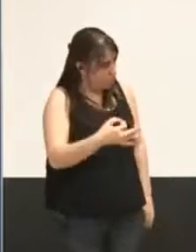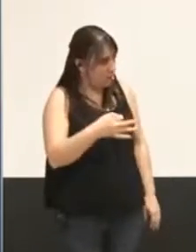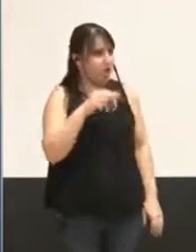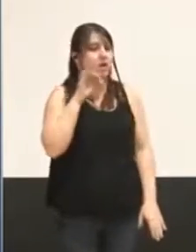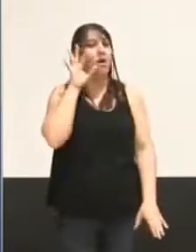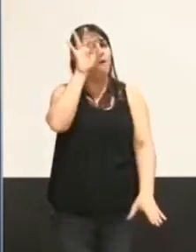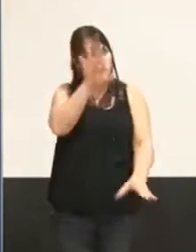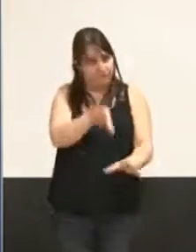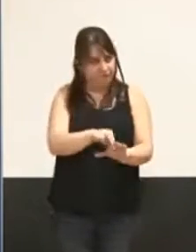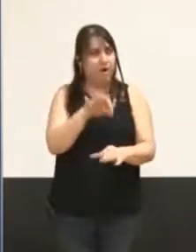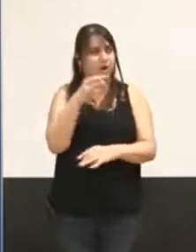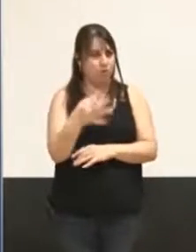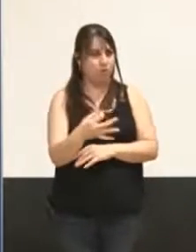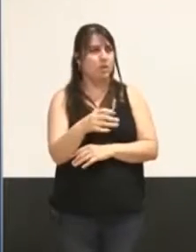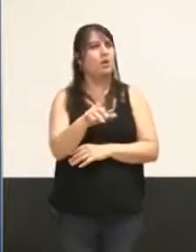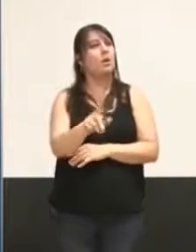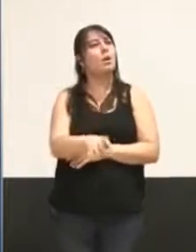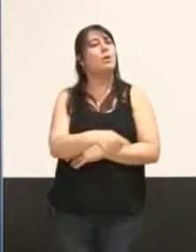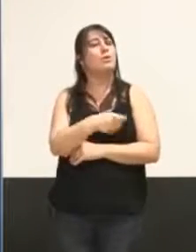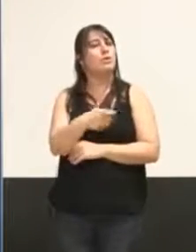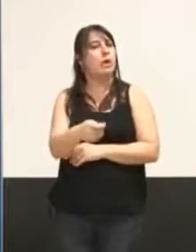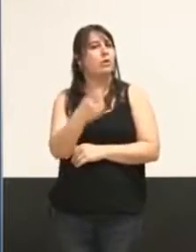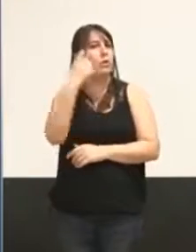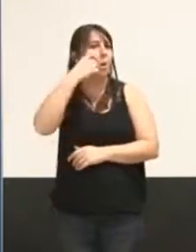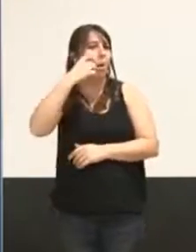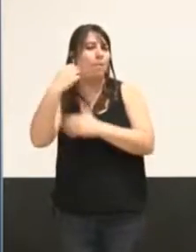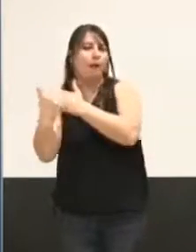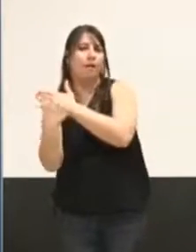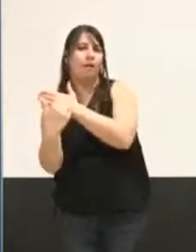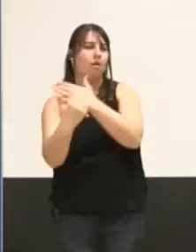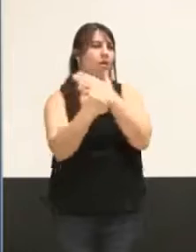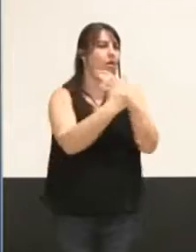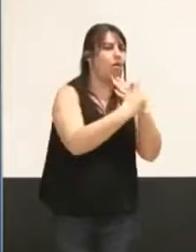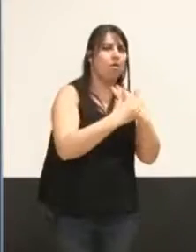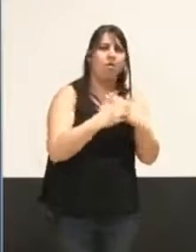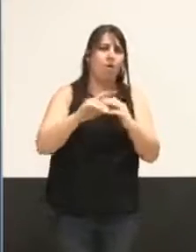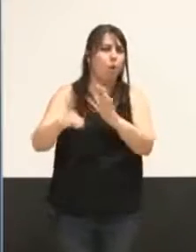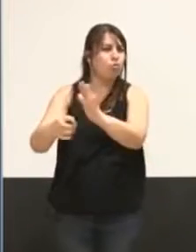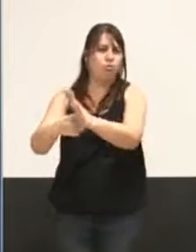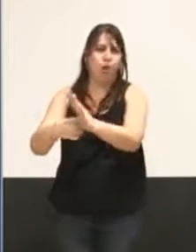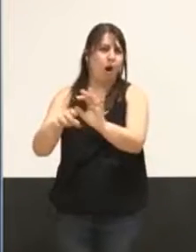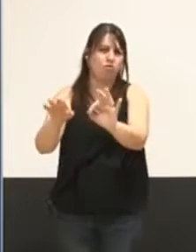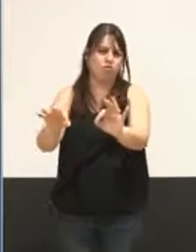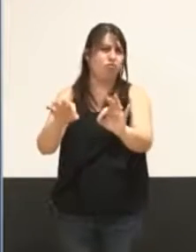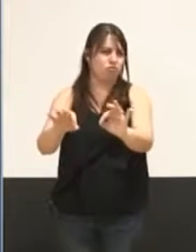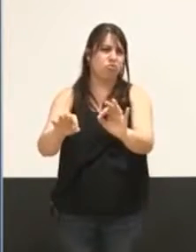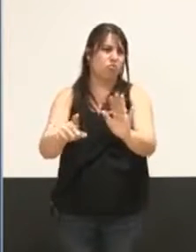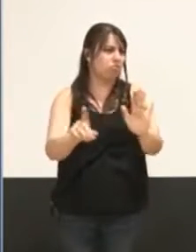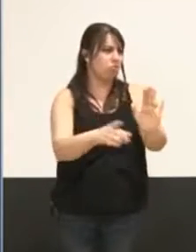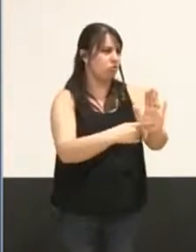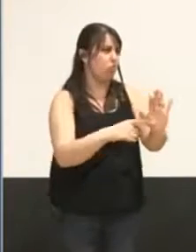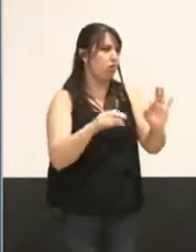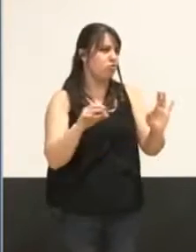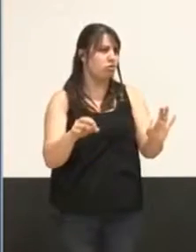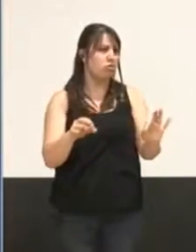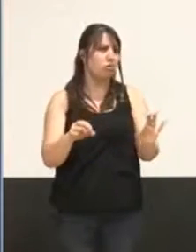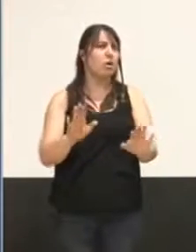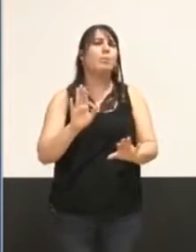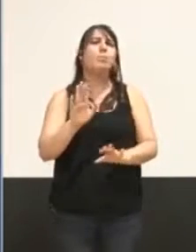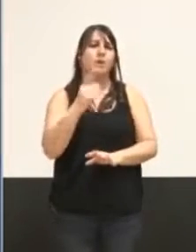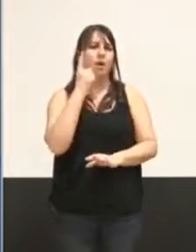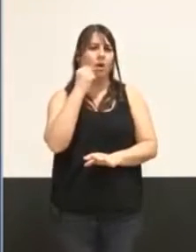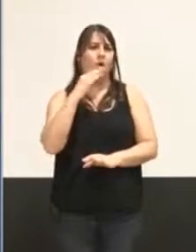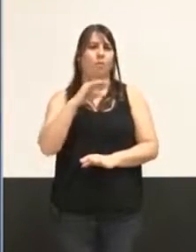délibération, même si nous avons entendu les remarques légitimes, entre autres et seulement d'ailleurs, de Mathieu